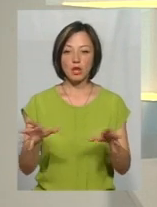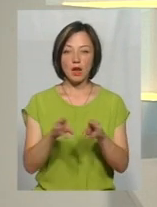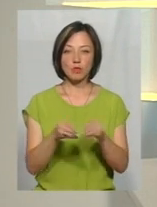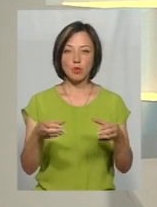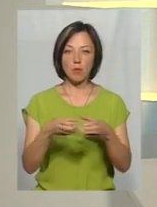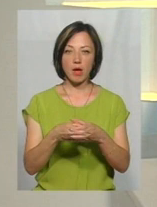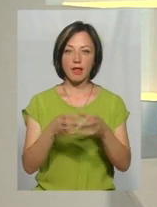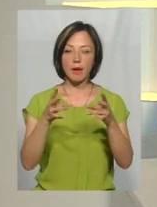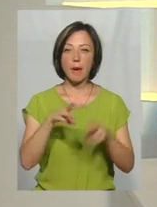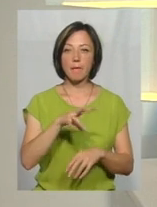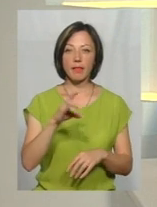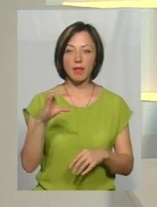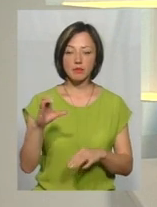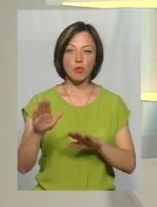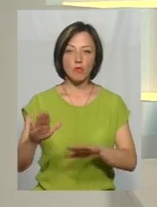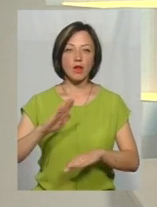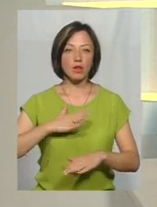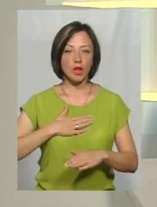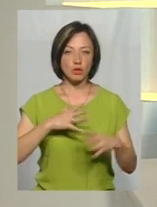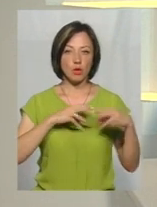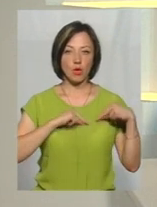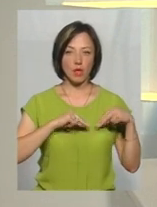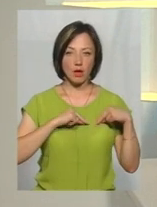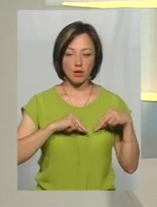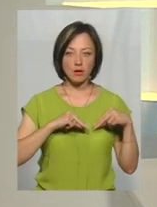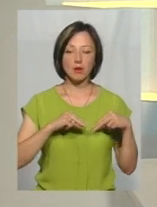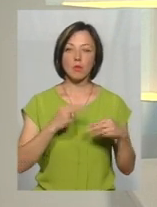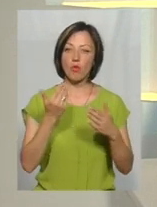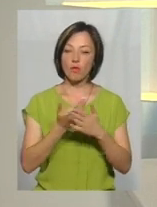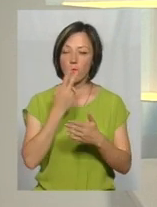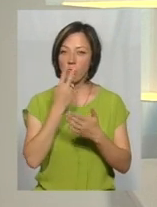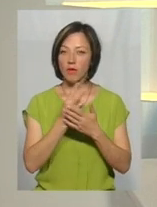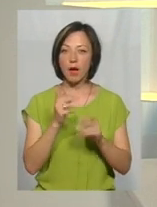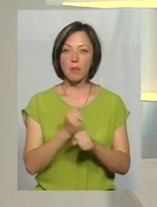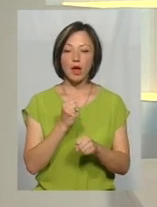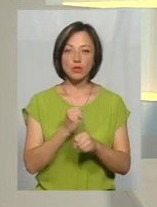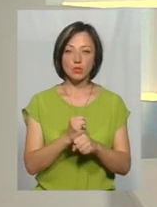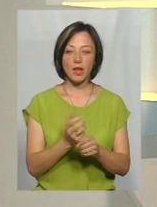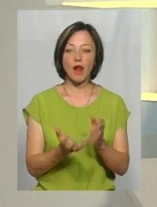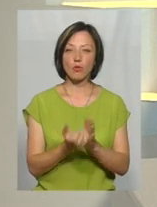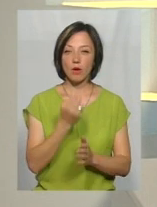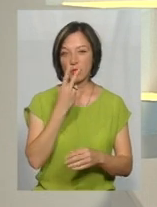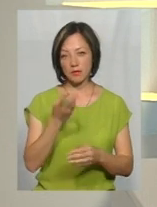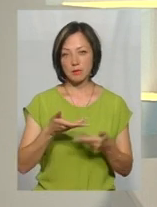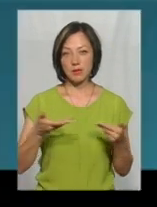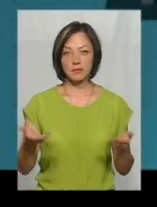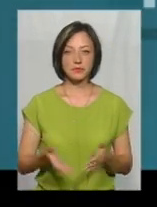з командою надзвичайників. Побували і мої колеги з бюро новин, подивилися, як працюють рятувальники. Подивімося ми.